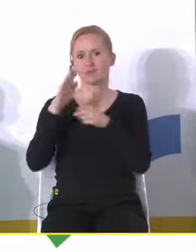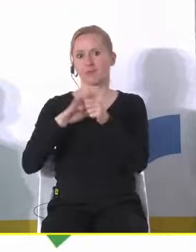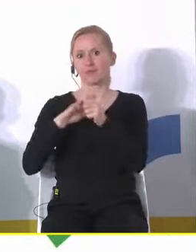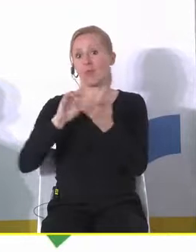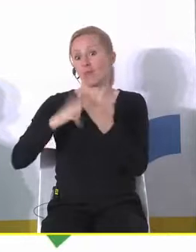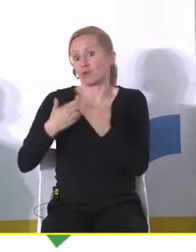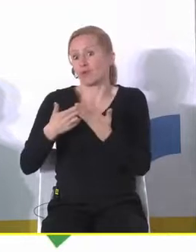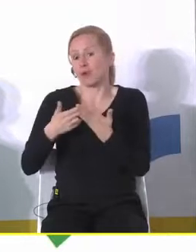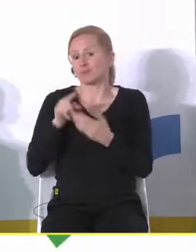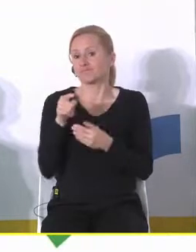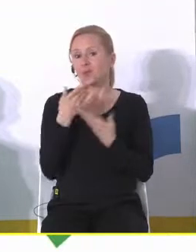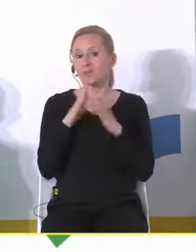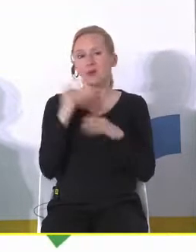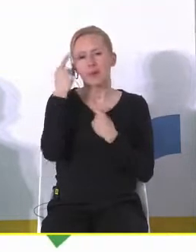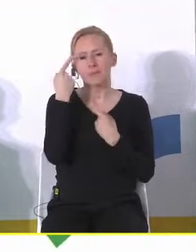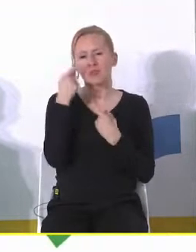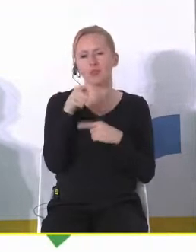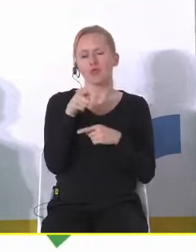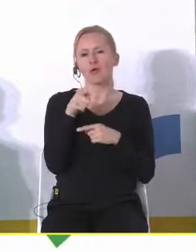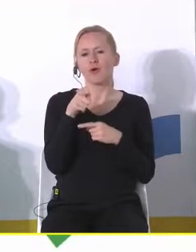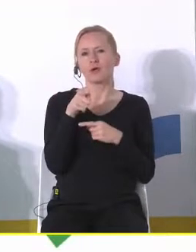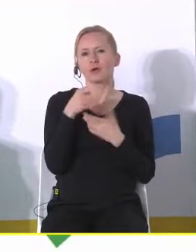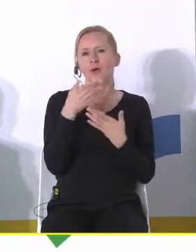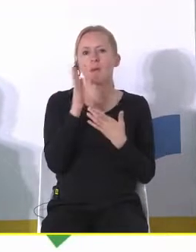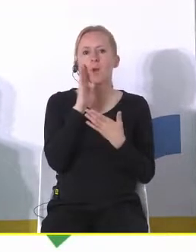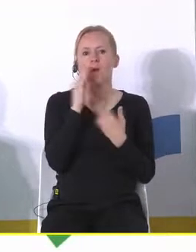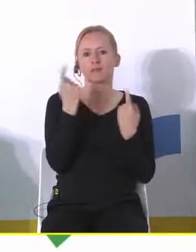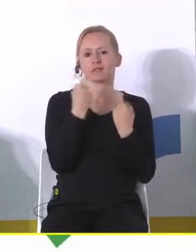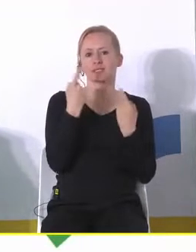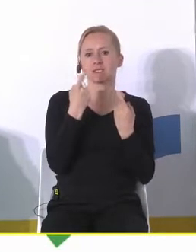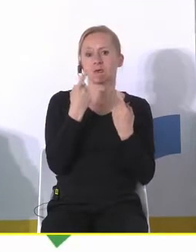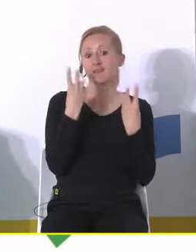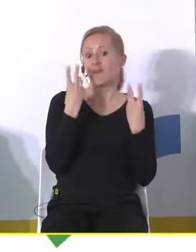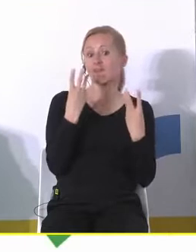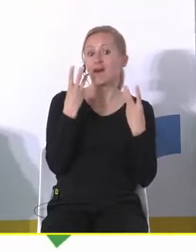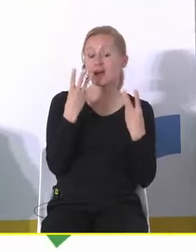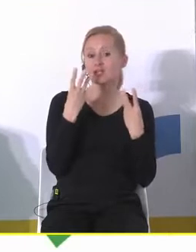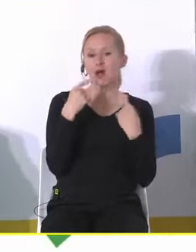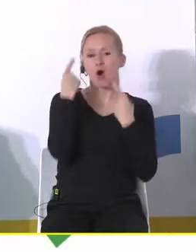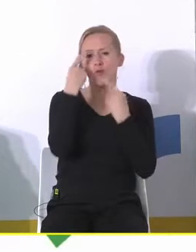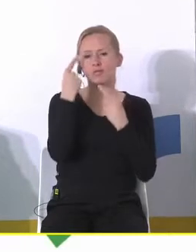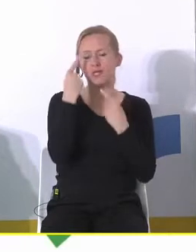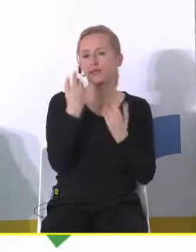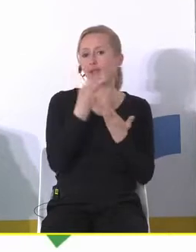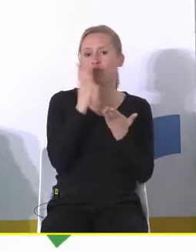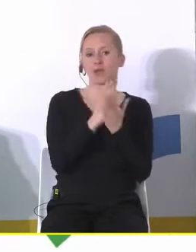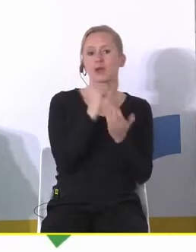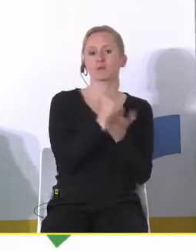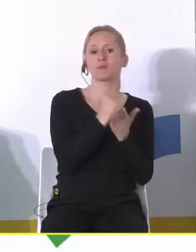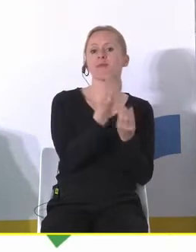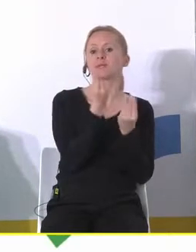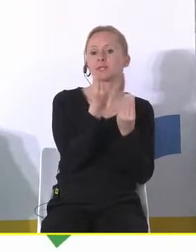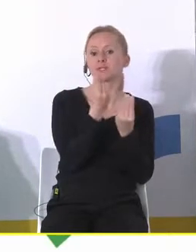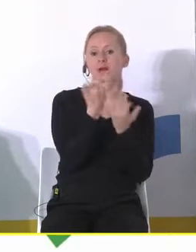chociażby i myślę, że to jest nie mniej istotne o ile nie bardziej istotny aspekt niż kwestie finansowe z powodu którego